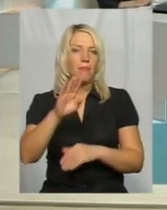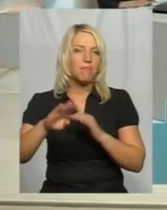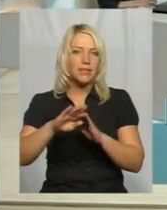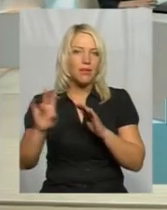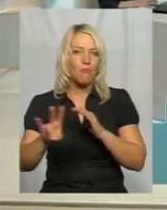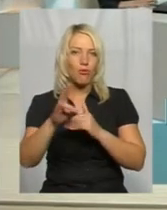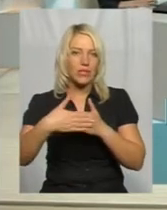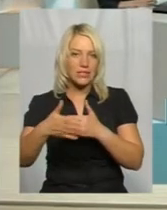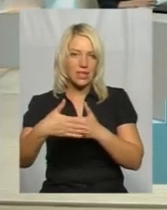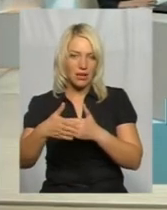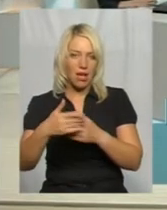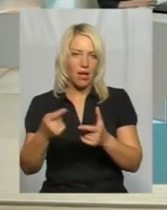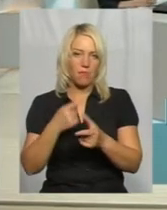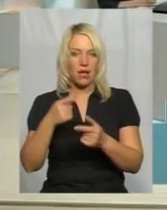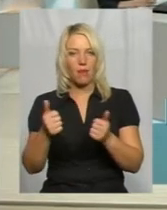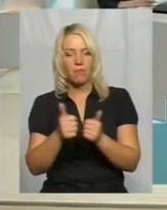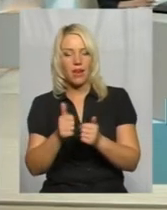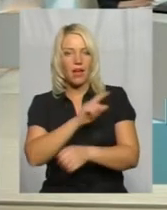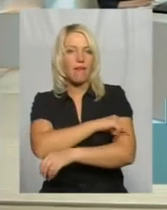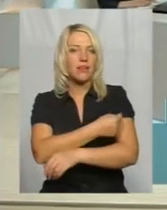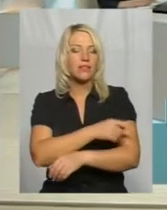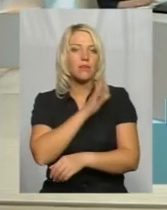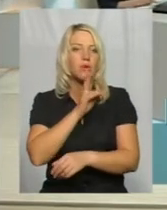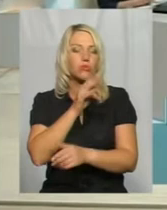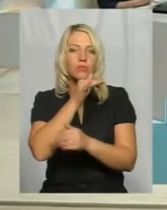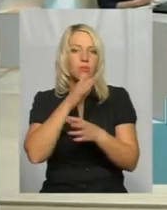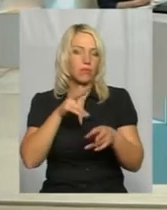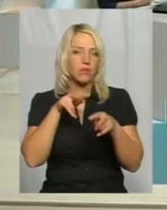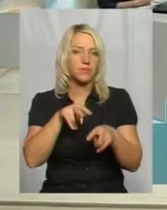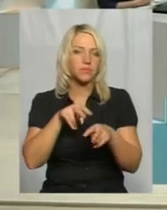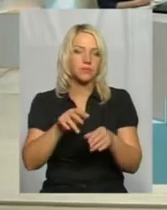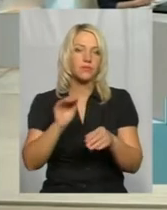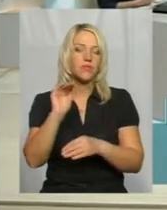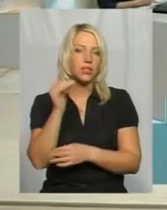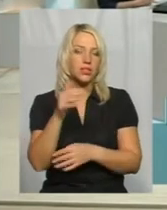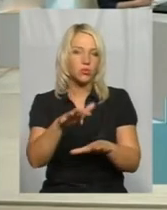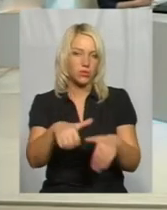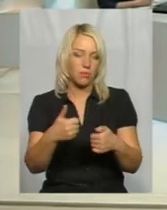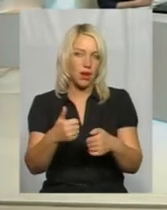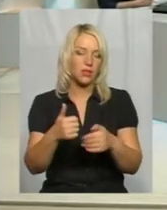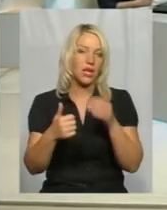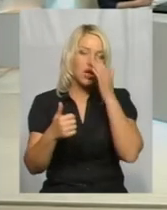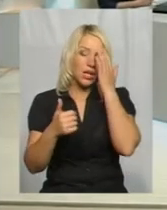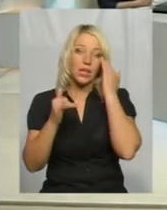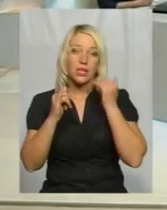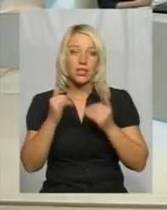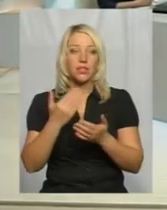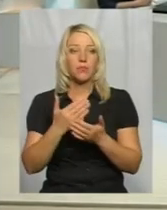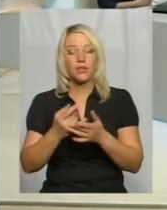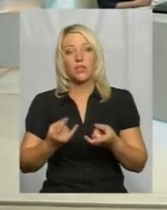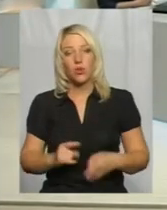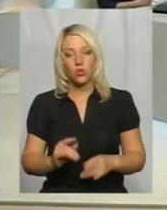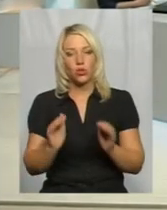або біля клінік, ті мами, які не могли собі дитину забрати додому, народжували дитину десь вдома навіть десь